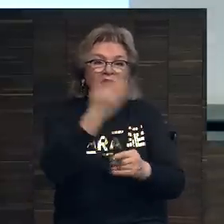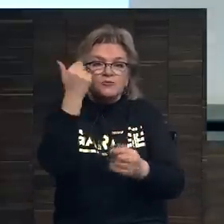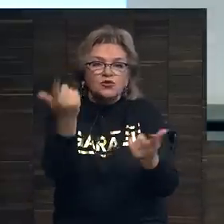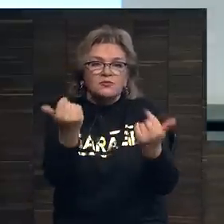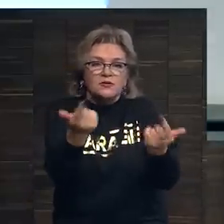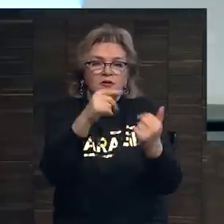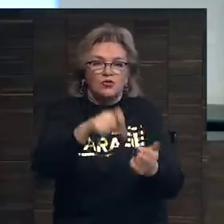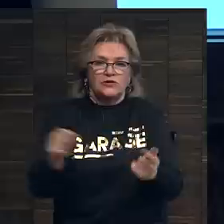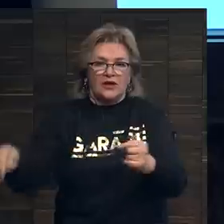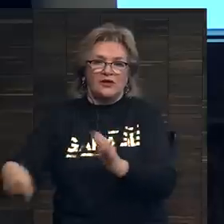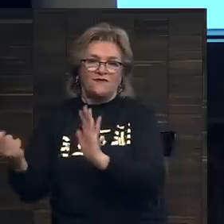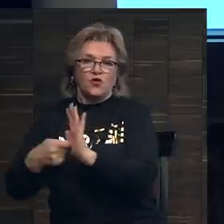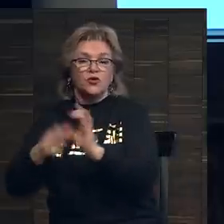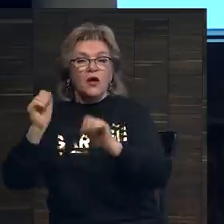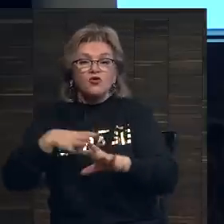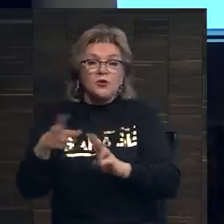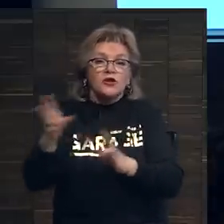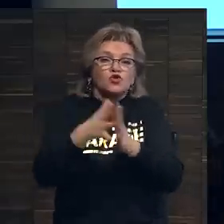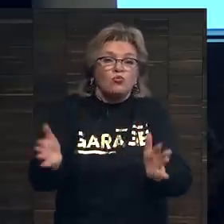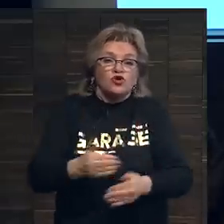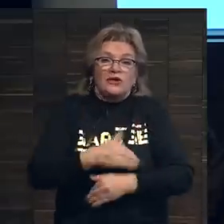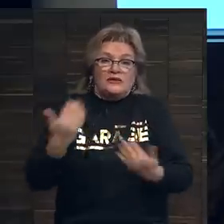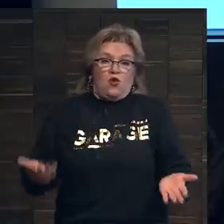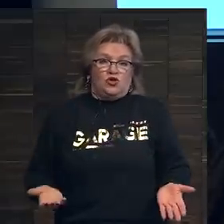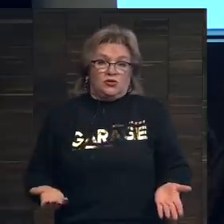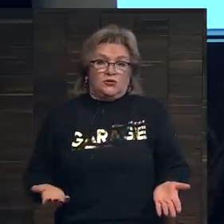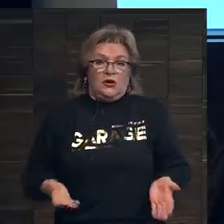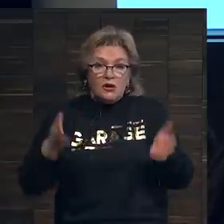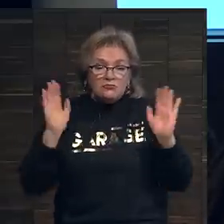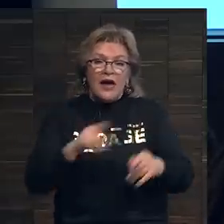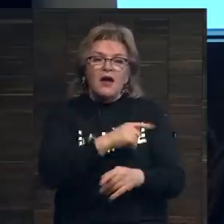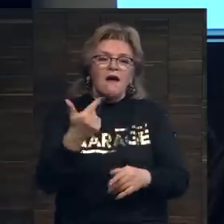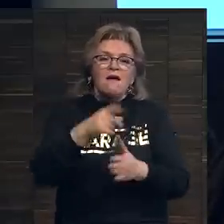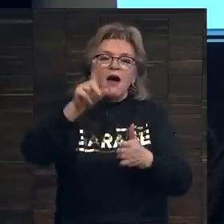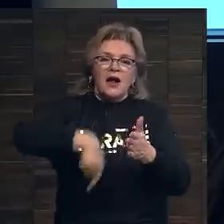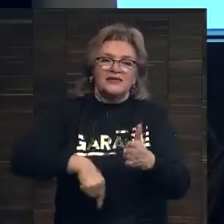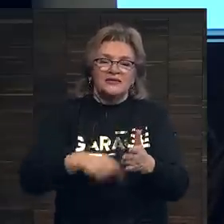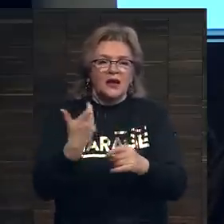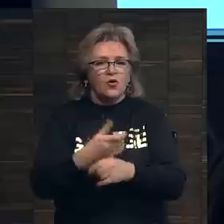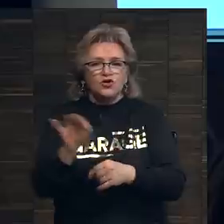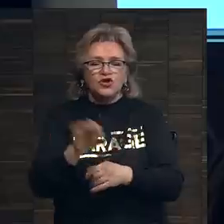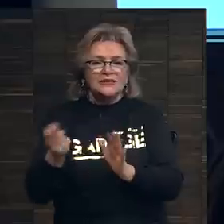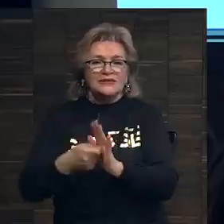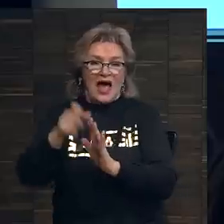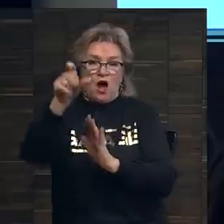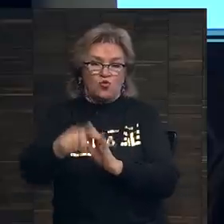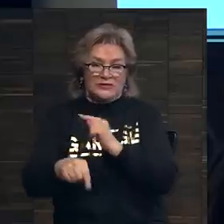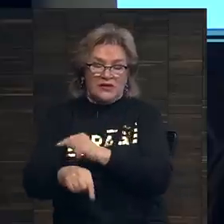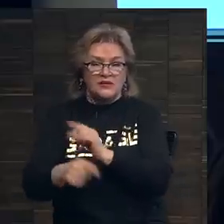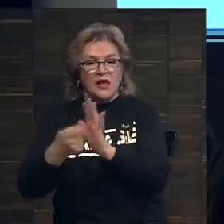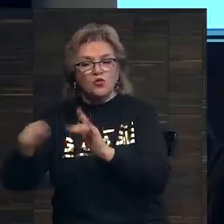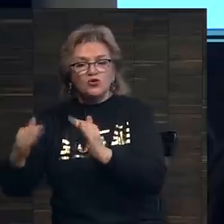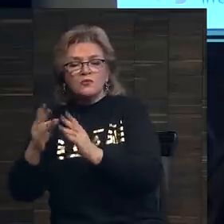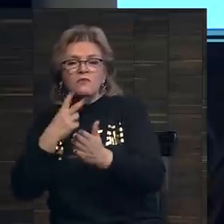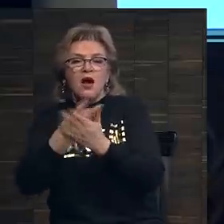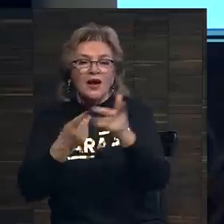привлекать людей к аукциону, потому что может быть никто больше не захочет. Гарантия. Очень часто аукционист, аукционный